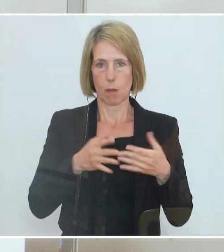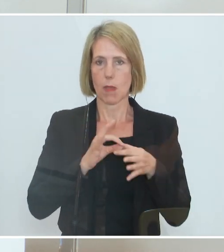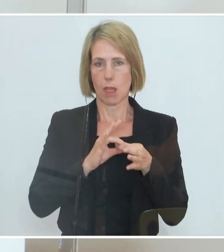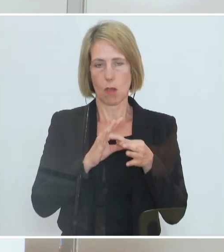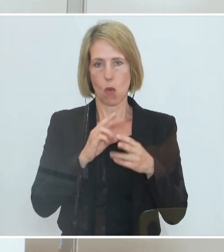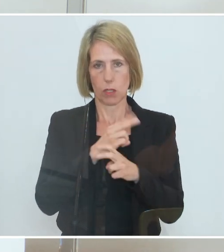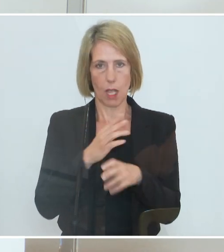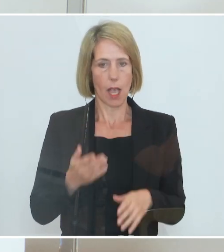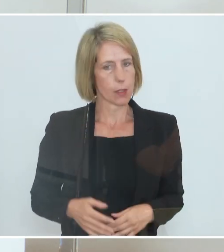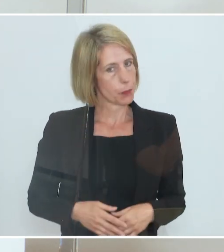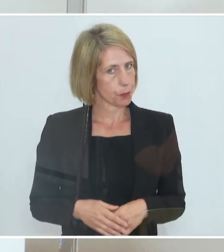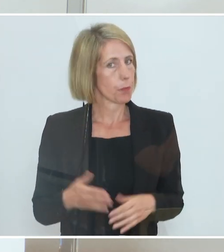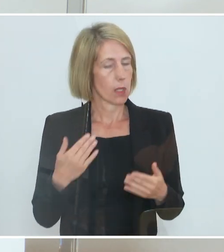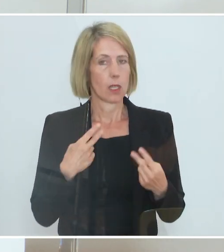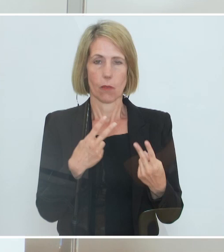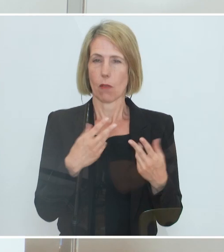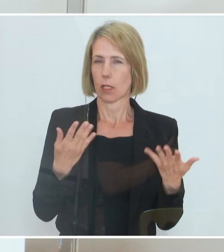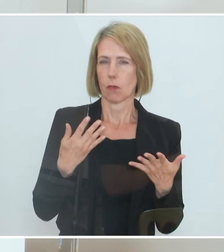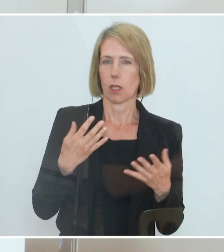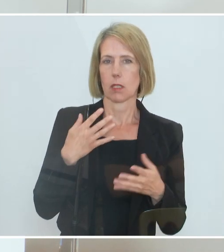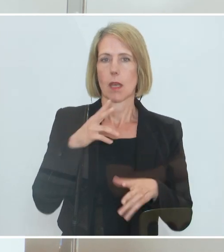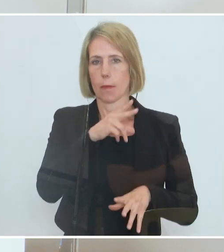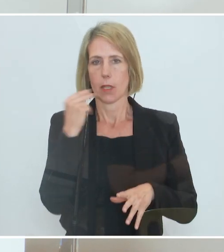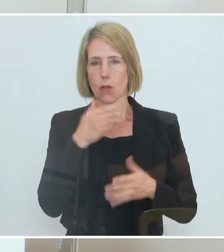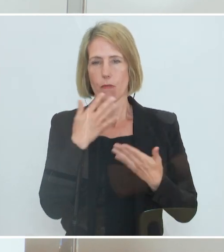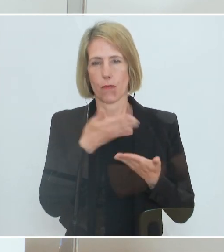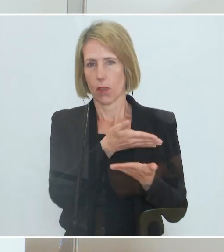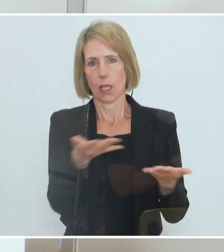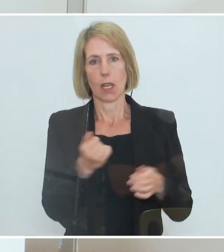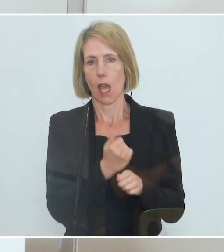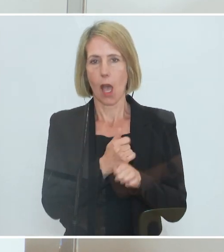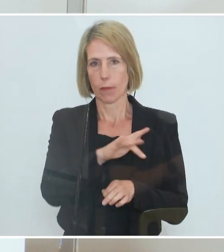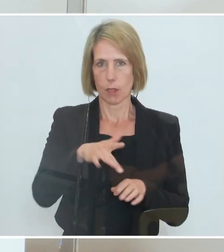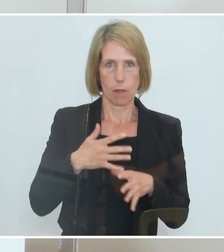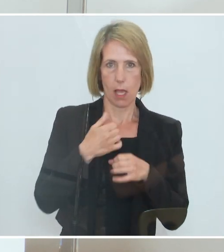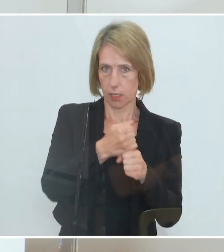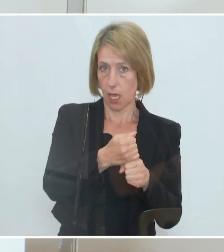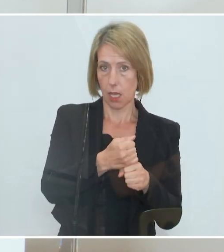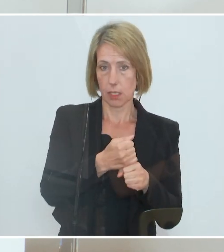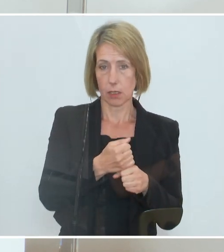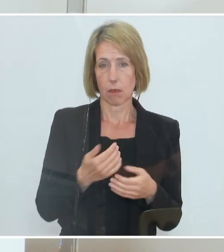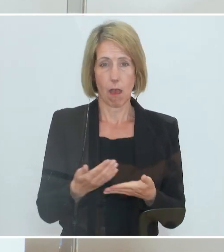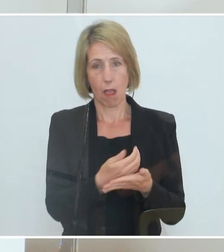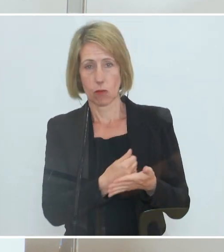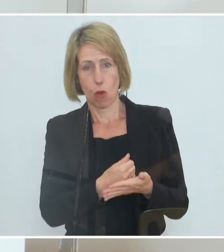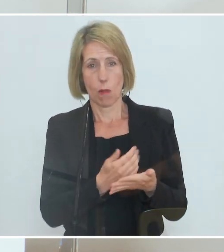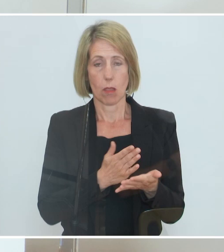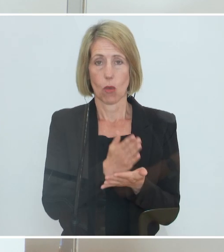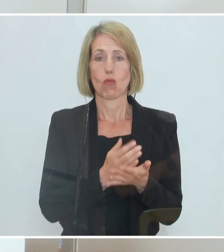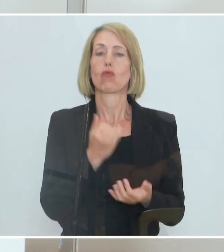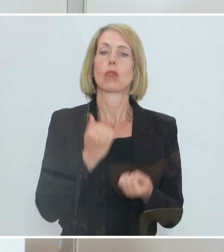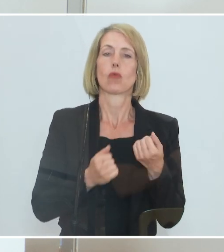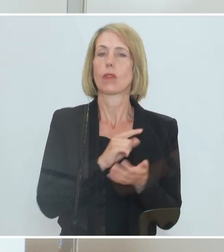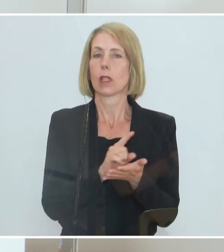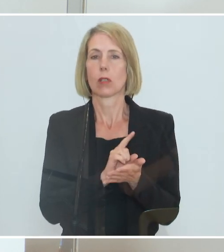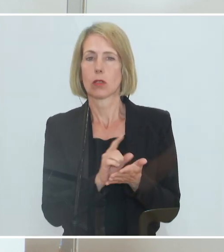ist es darum gegangen, möglichst vielen Menschen den Arbeitsplatz zu erhalten und einen möglichst großen Teil des Einkommens auch durch diese schwierige Zeit